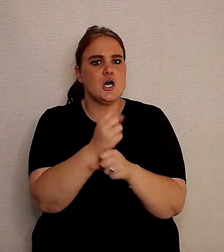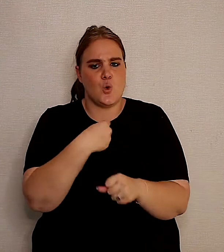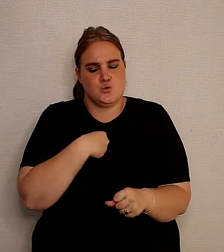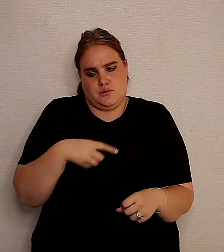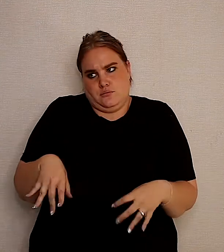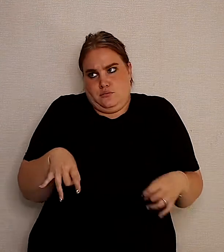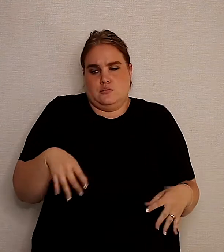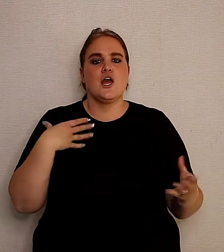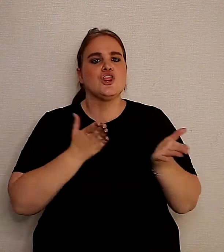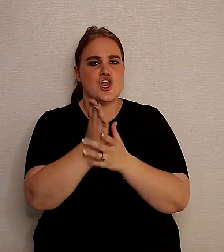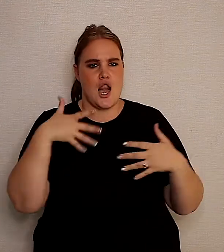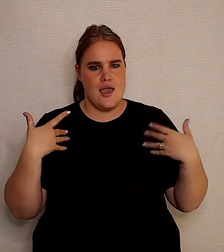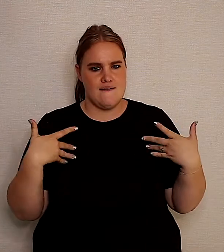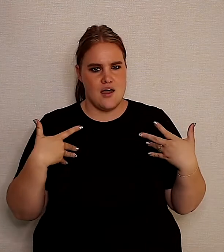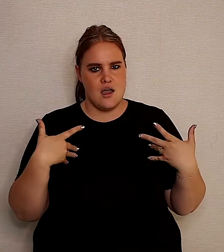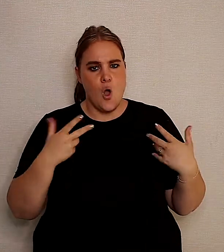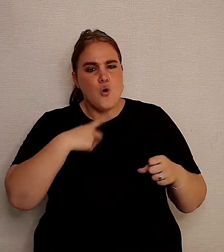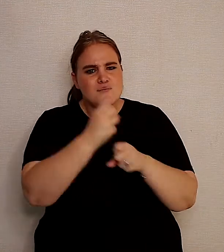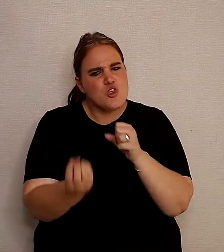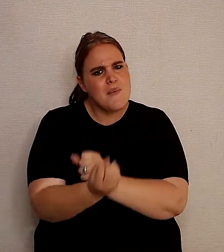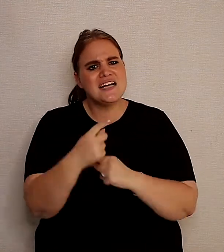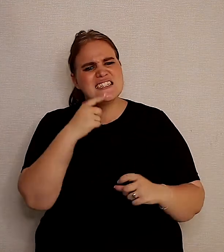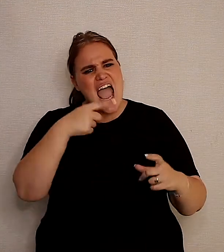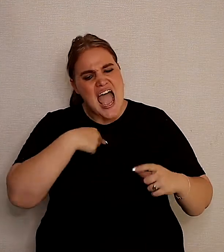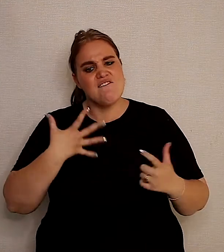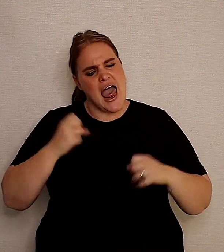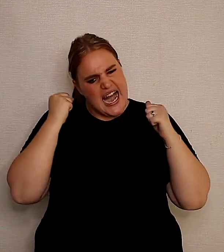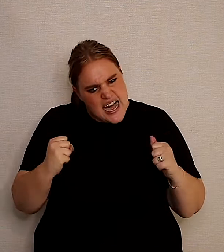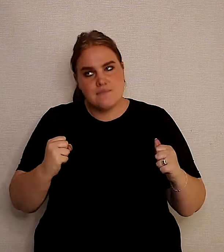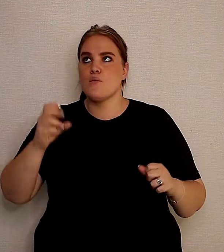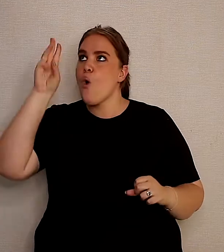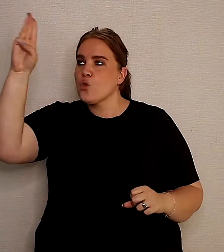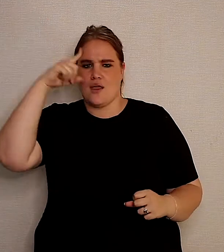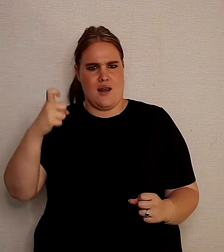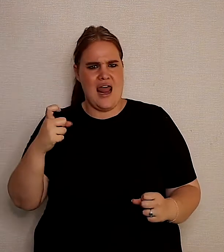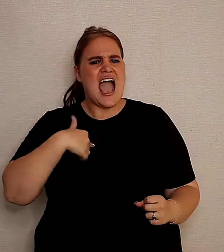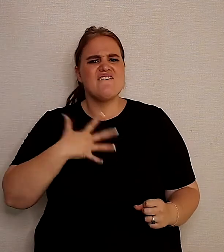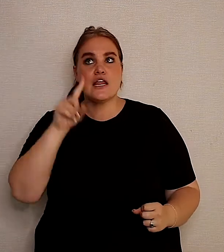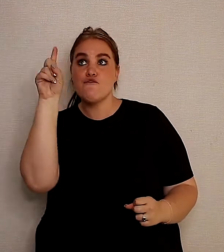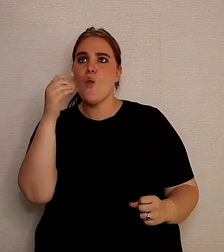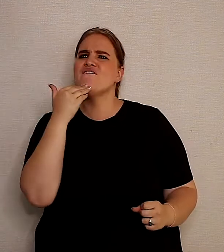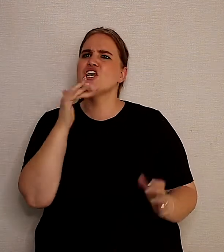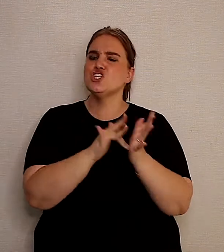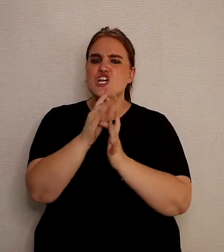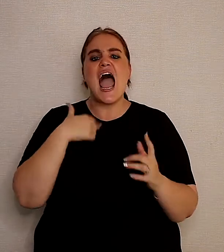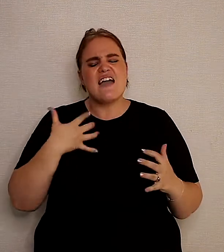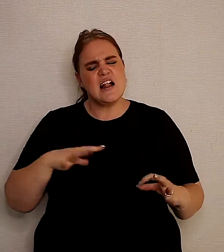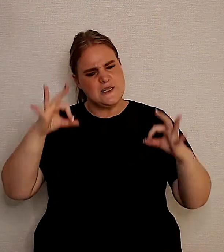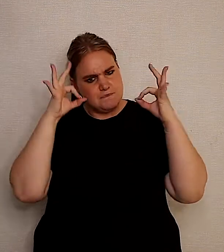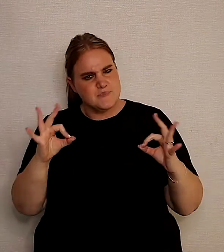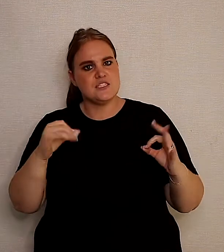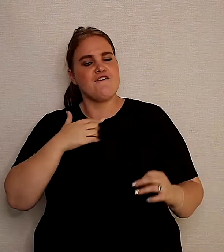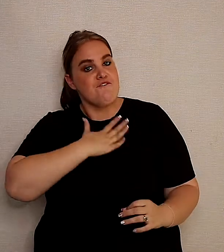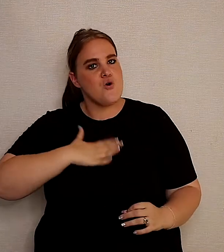wanneer ons net lauw warm dier die leven gaan. Waar ek en jy net kan begin en sê, ek wil rechtig Jesus leer ken. Ek wil nie wonder oor die vraag, wie sê jy is ek nie. Ek wil